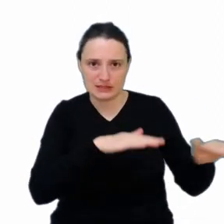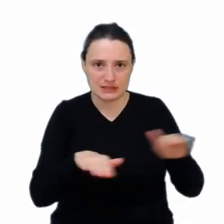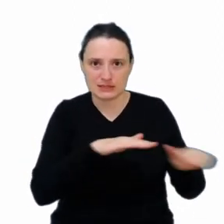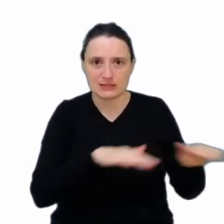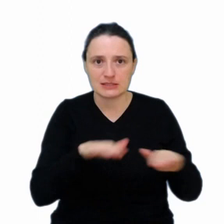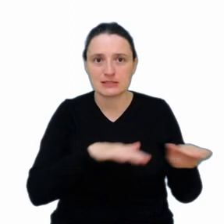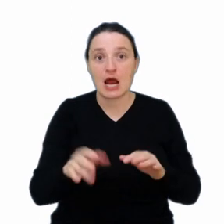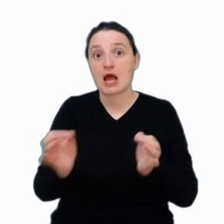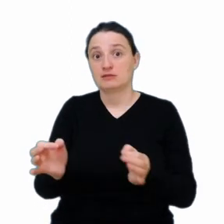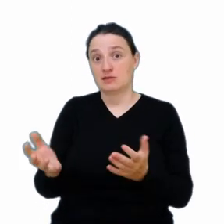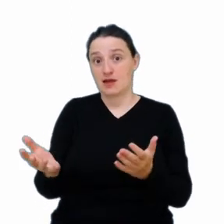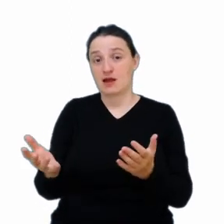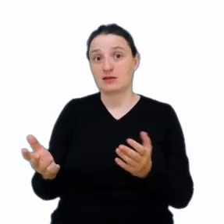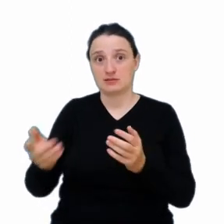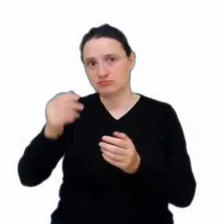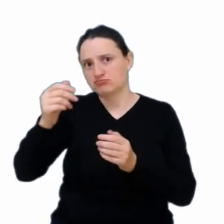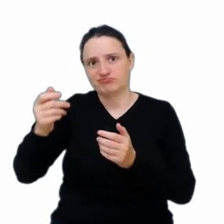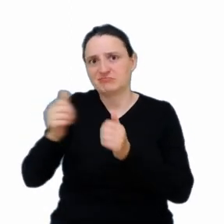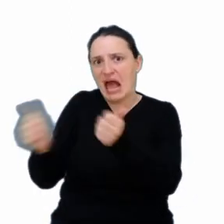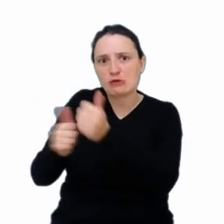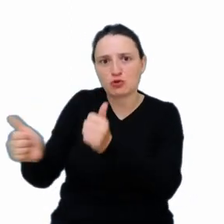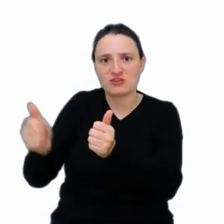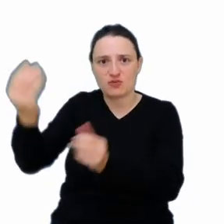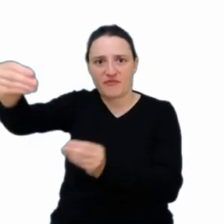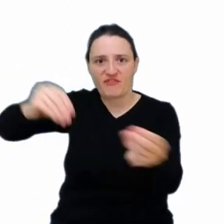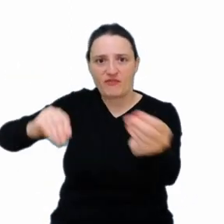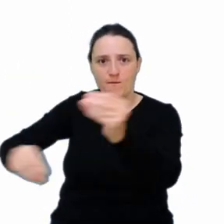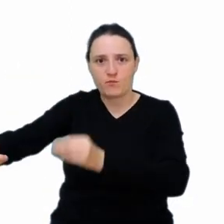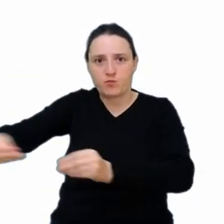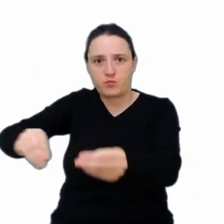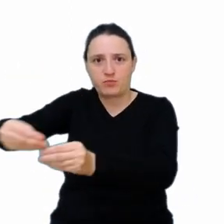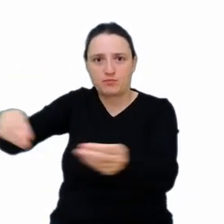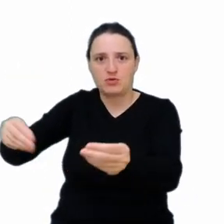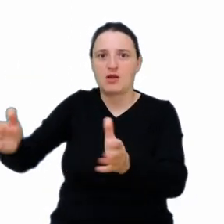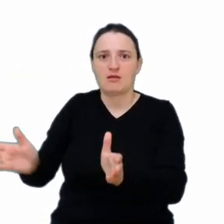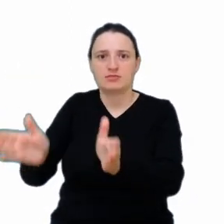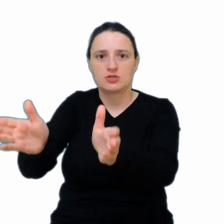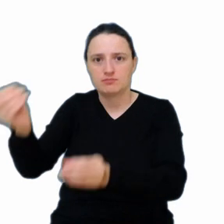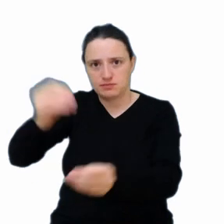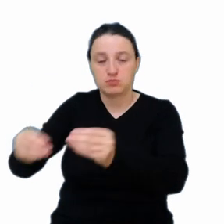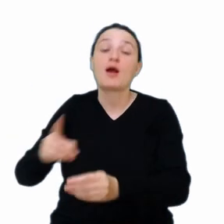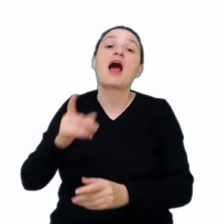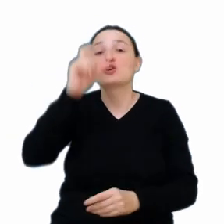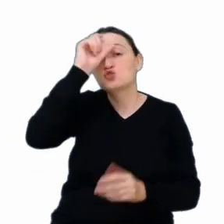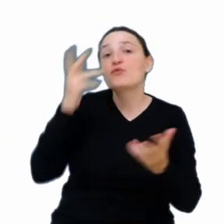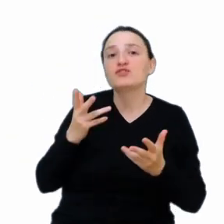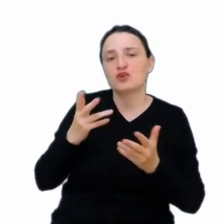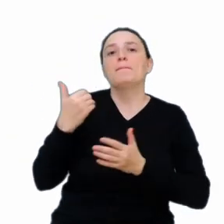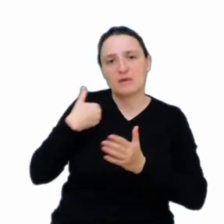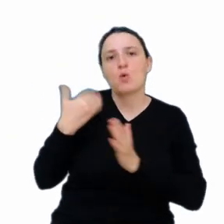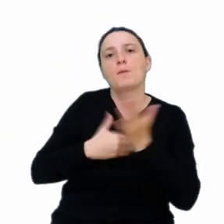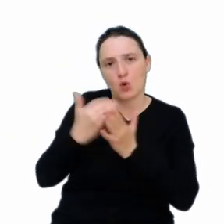innych składają urządzenia, samochody inne robią to za nas, robią to automatycznie. Oczywiście człowiek gdzieś je programował, projektował, potem